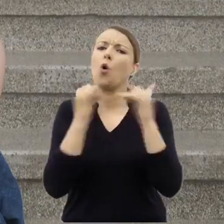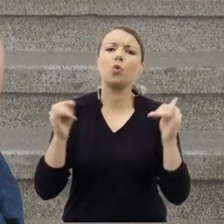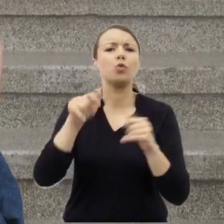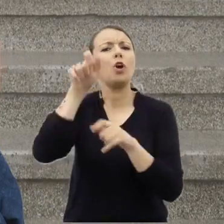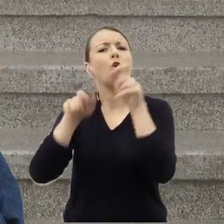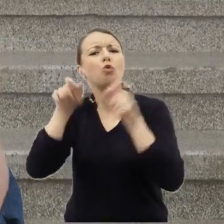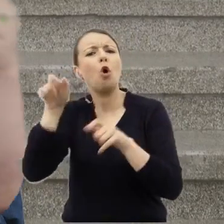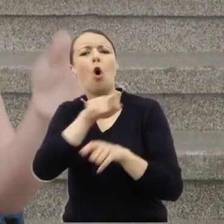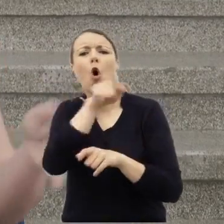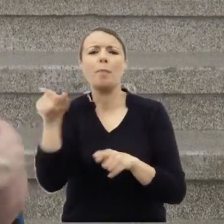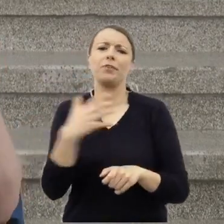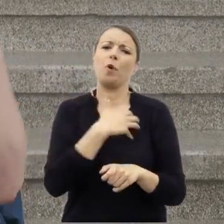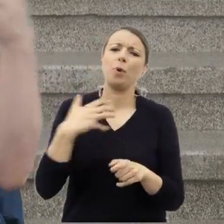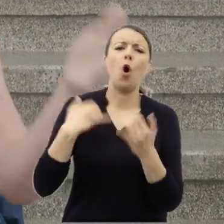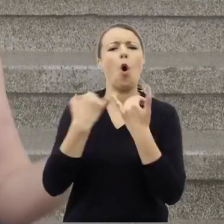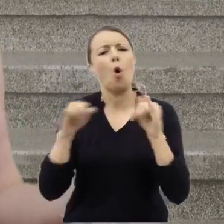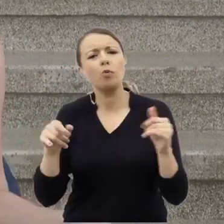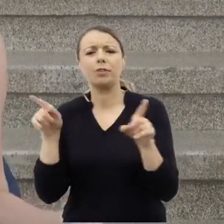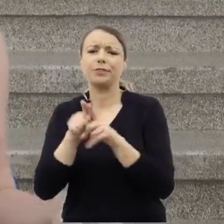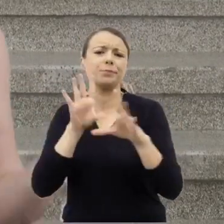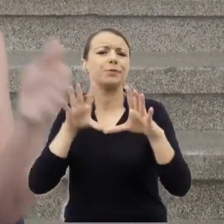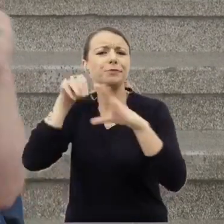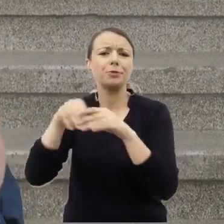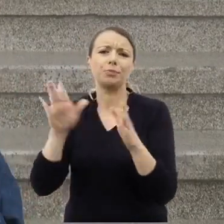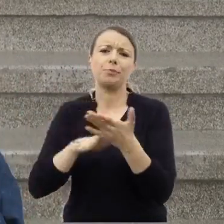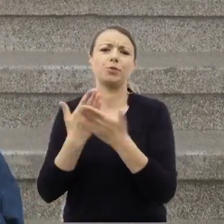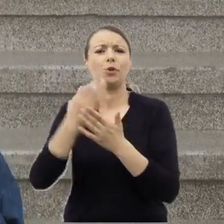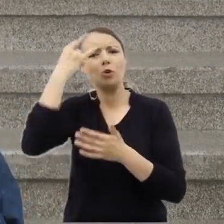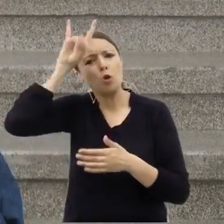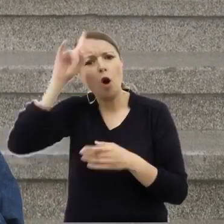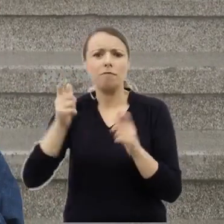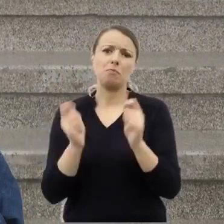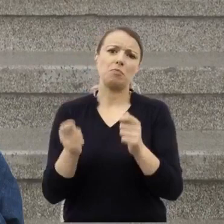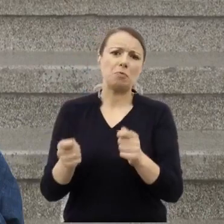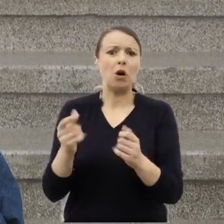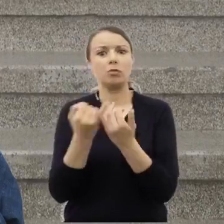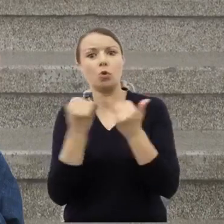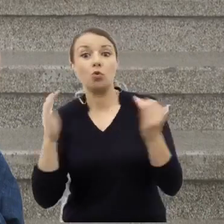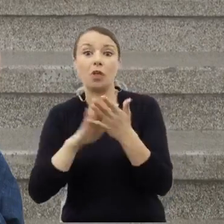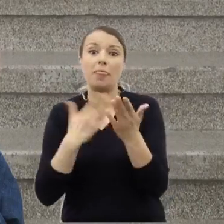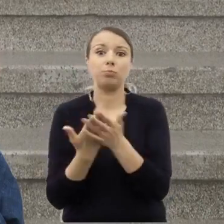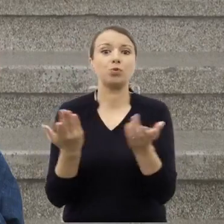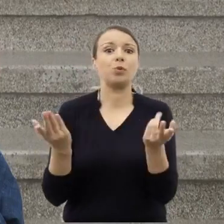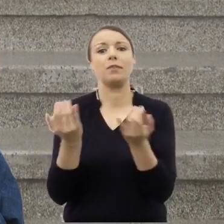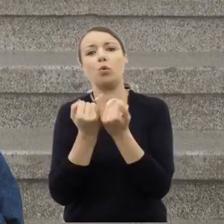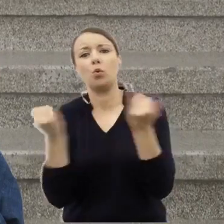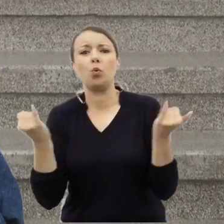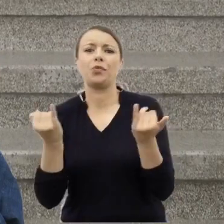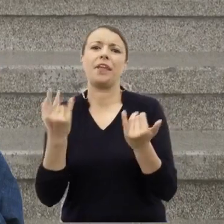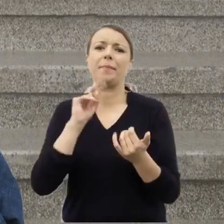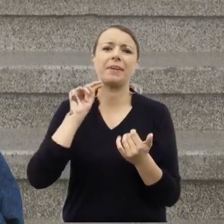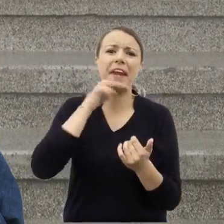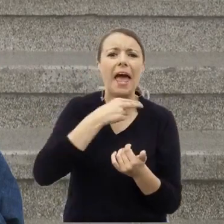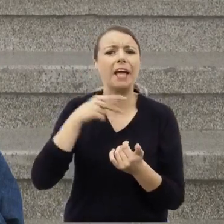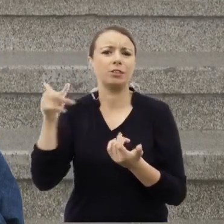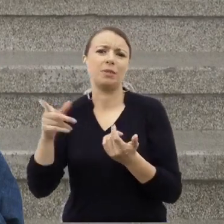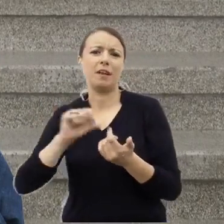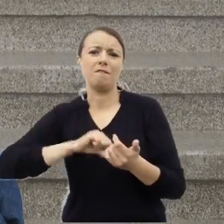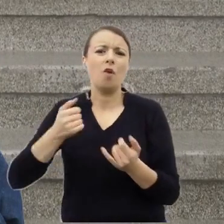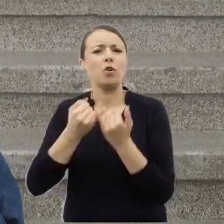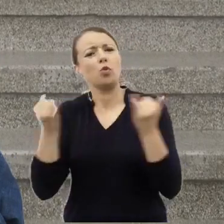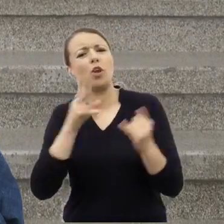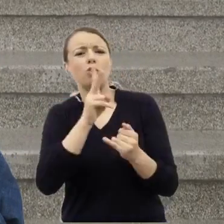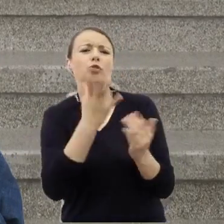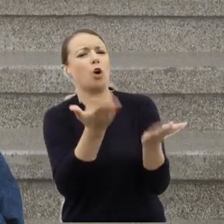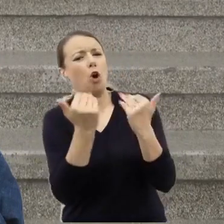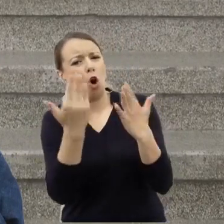gospodarzy. Pasał krowy, u jakiejś wdowy gęsi. Ktoś tam go przenocował. Matka Janka Binkowskiego